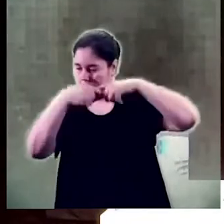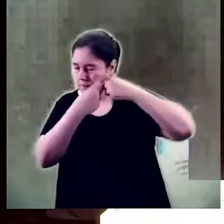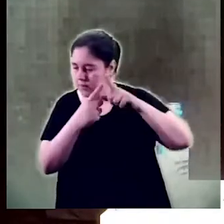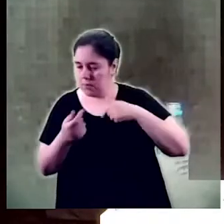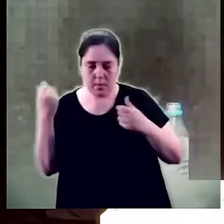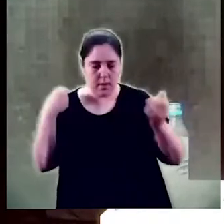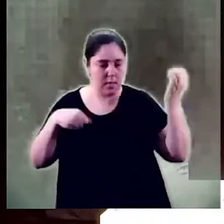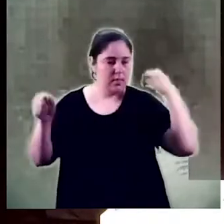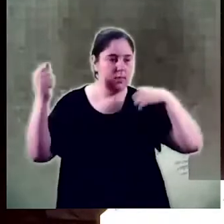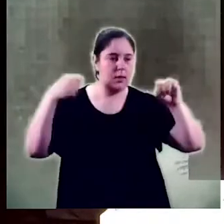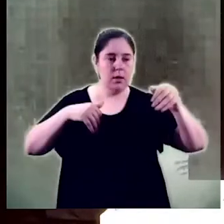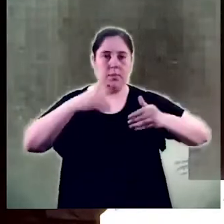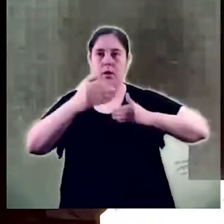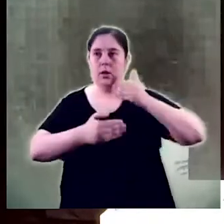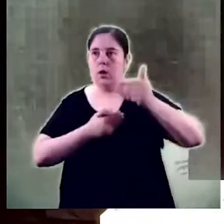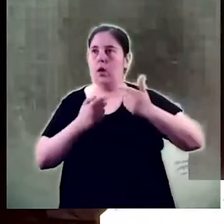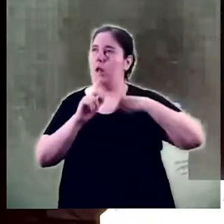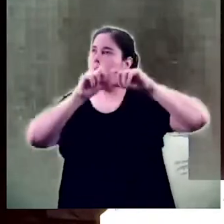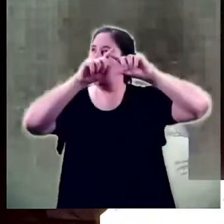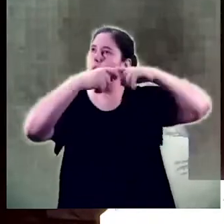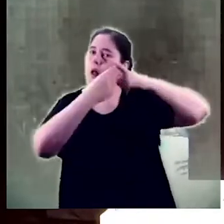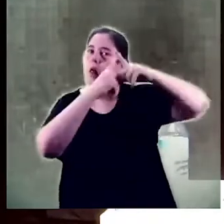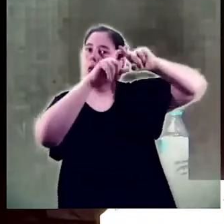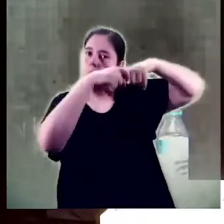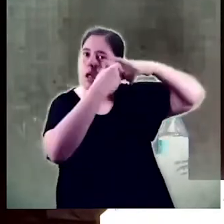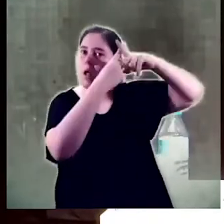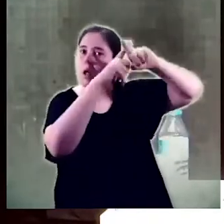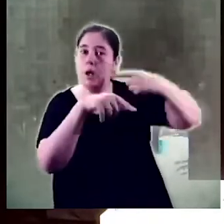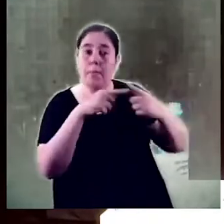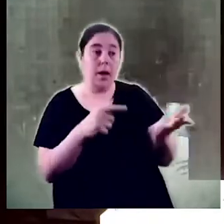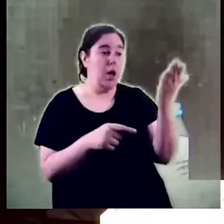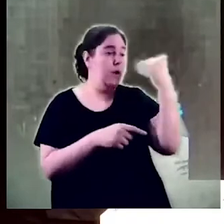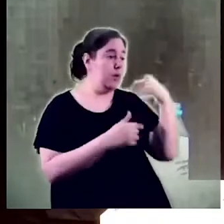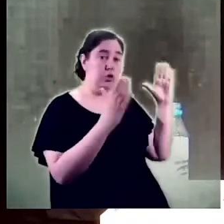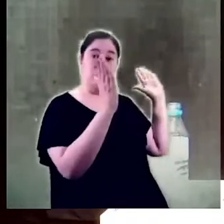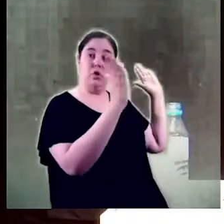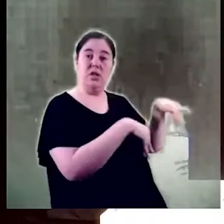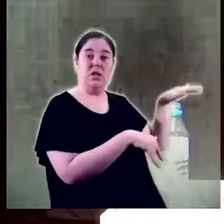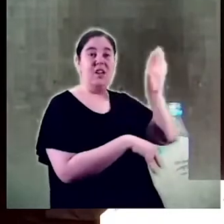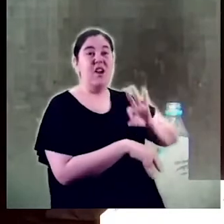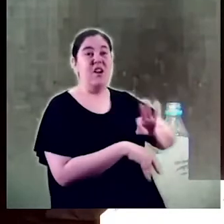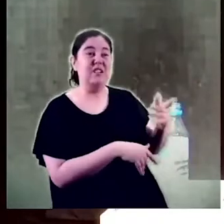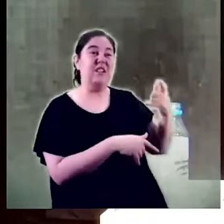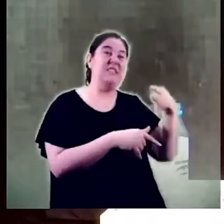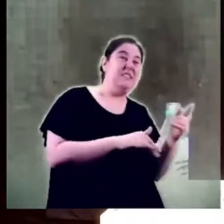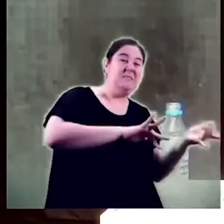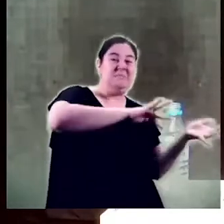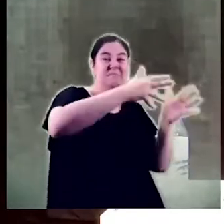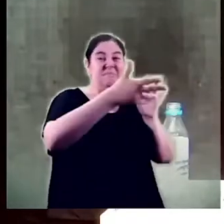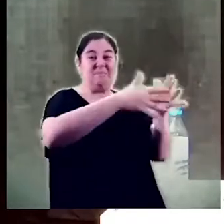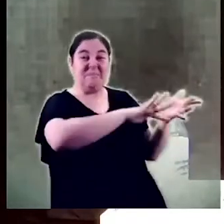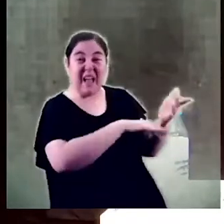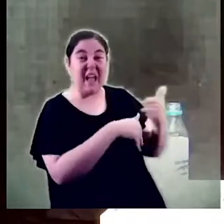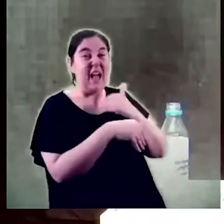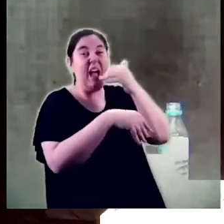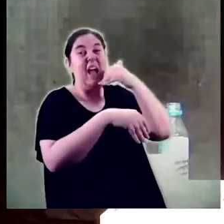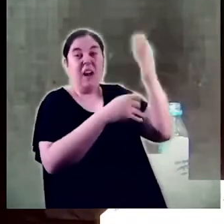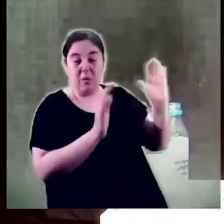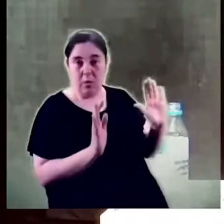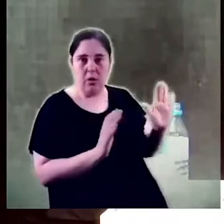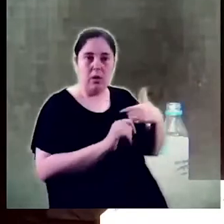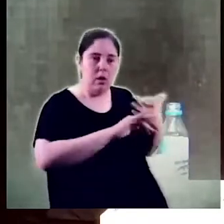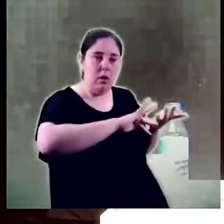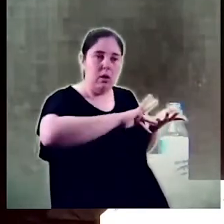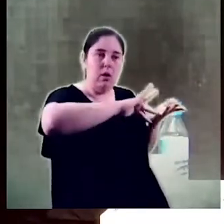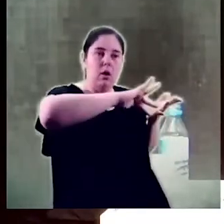a mesura que hem anat avançant i donant vida allò que no existia o ho feia de manera esquemàtica com un propòsit sobre el paper.